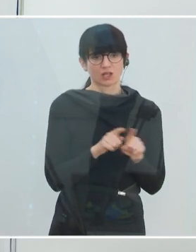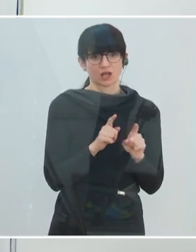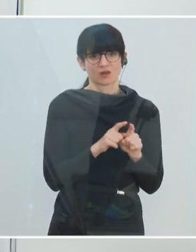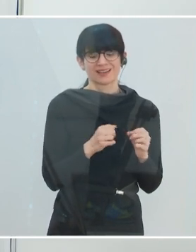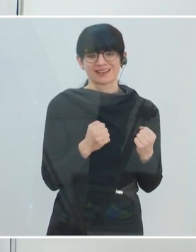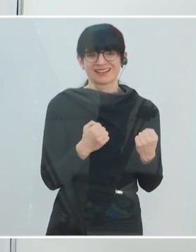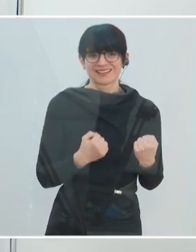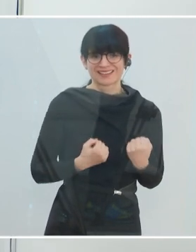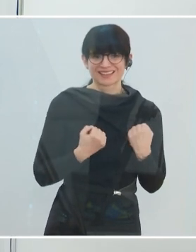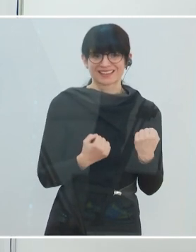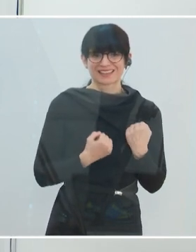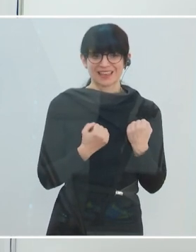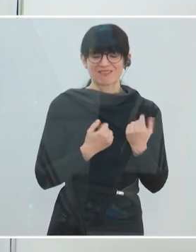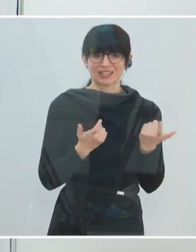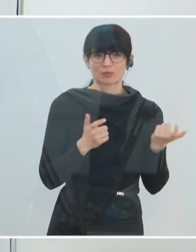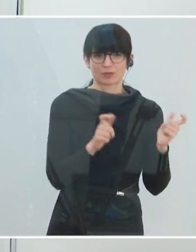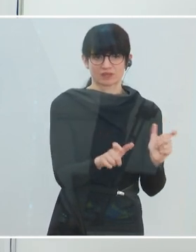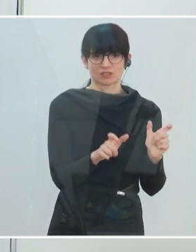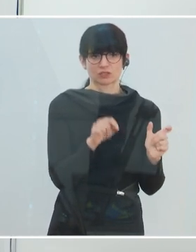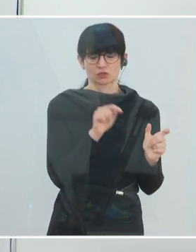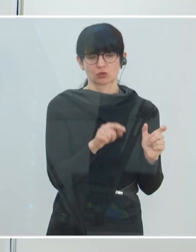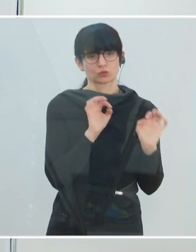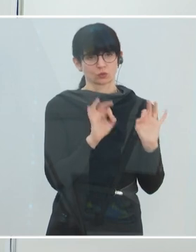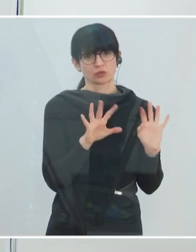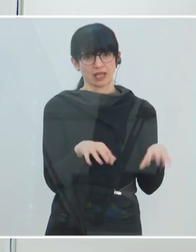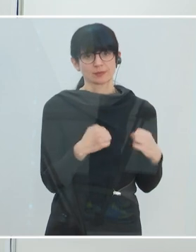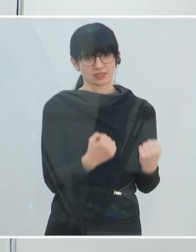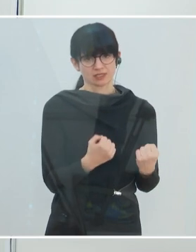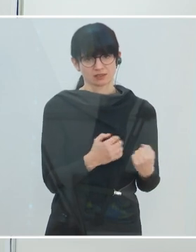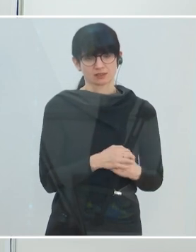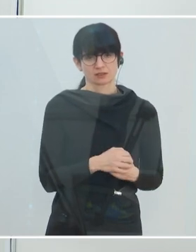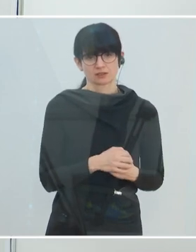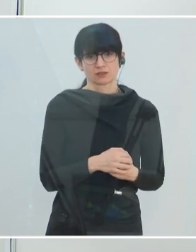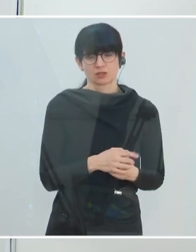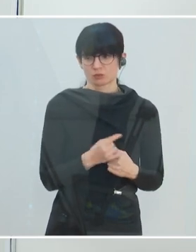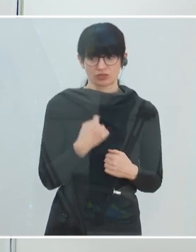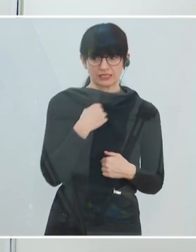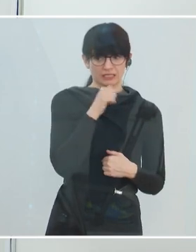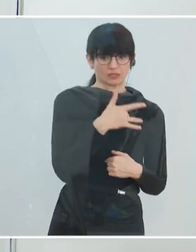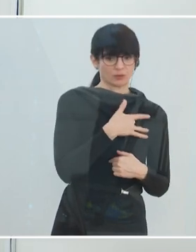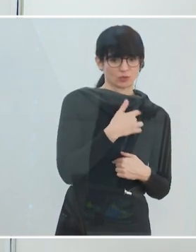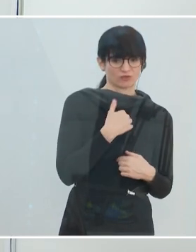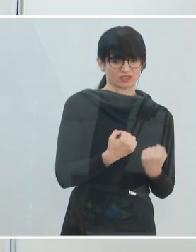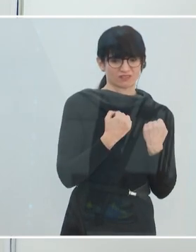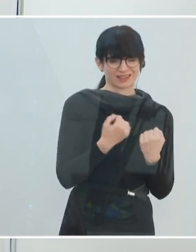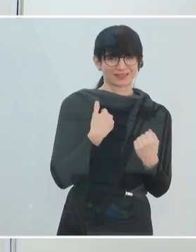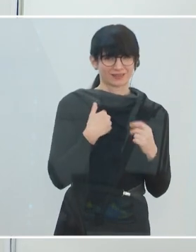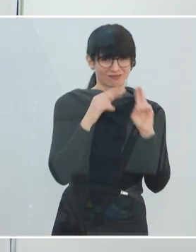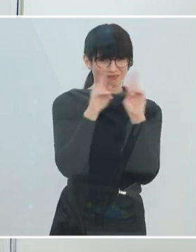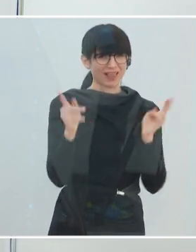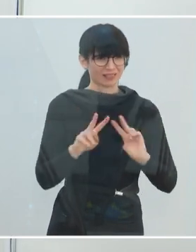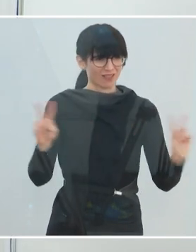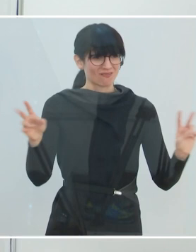Gewalt in dem Gewaltpräventionsbereich gut abgesichert sind, dass sie nicht Gewalt ausgesetzt sind. Momentan haben wir zum Beispiel Sorge auch wieder weltweit.